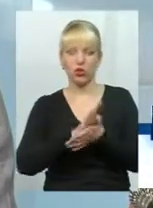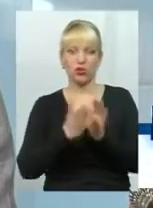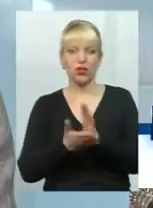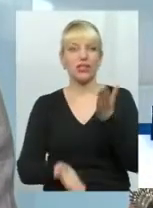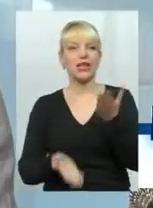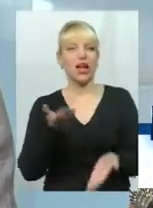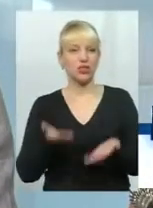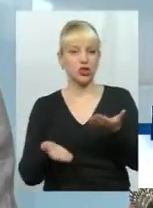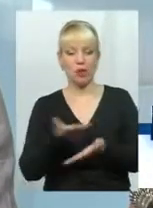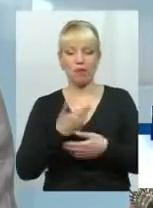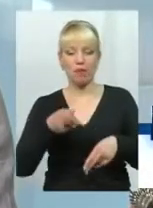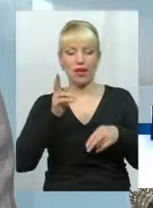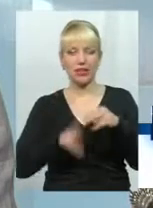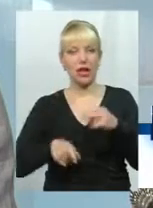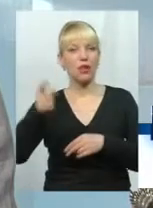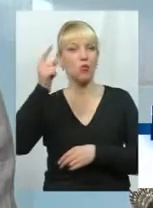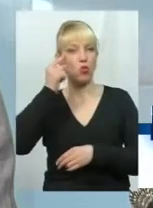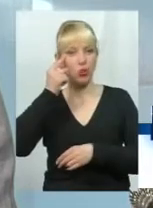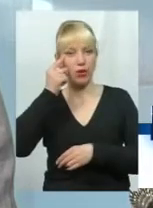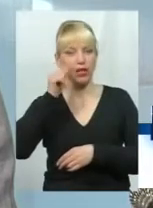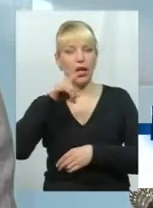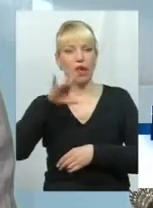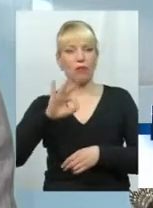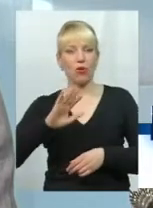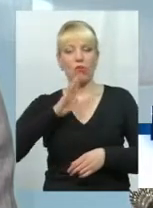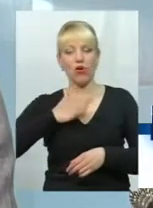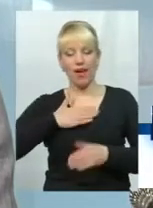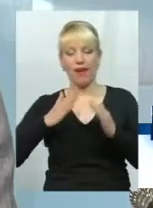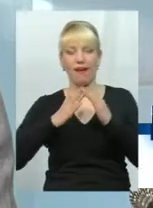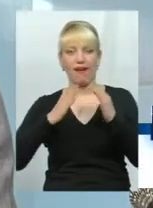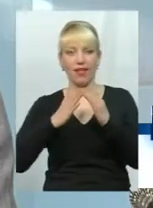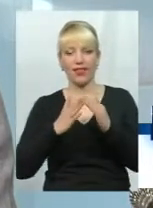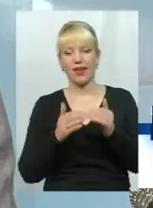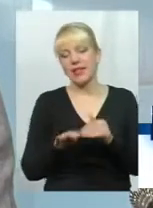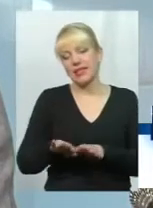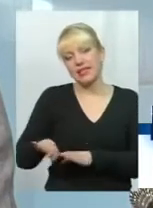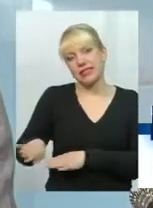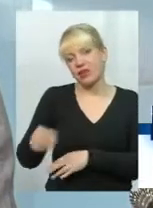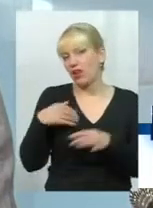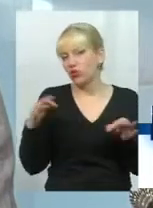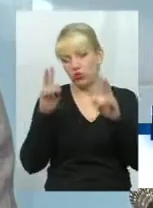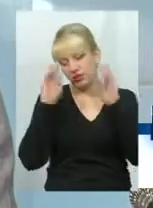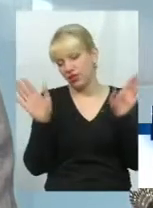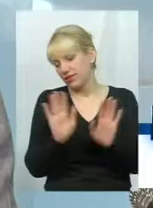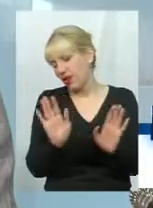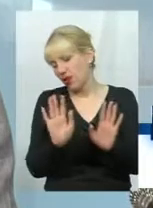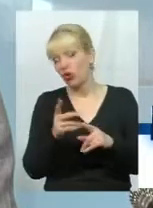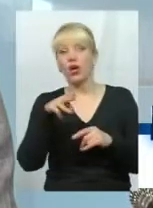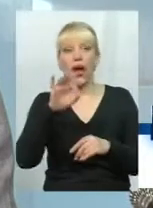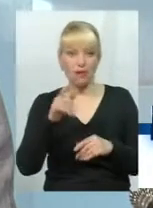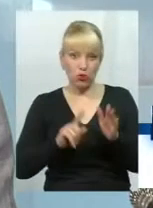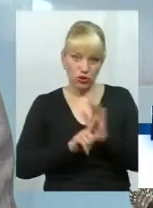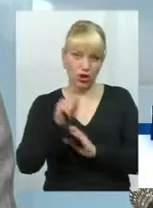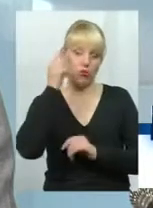якщо ми перестанемо думати про моя хата з краю, я нічого не знаю, а почнемо думати про те,